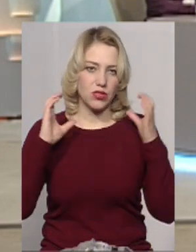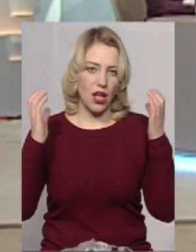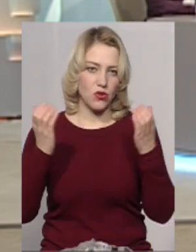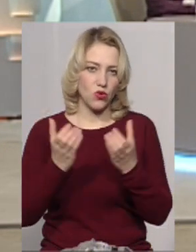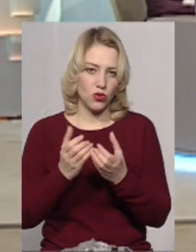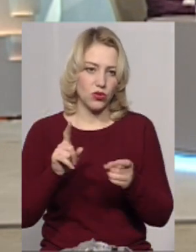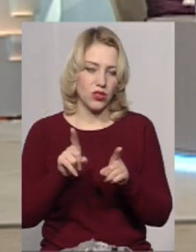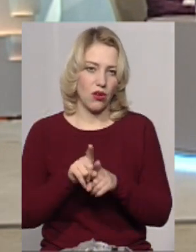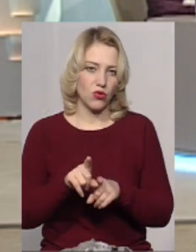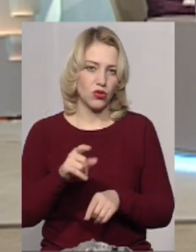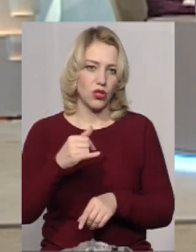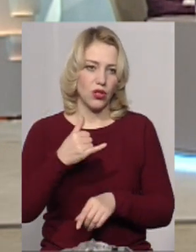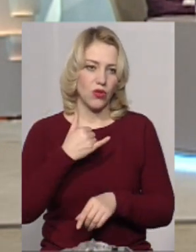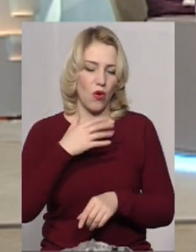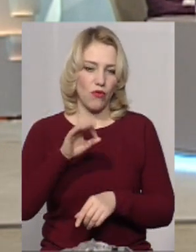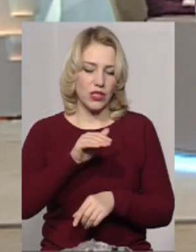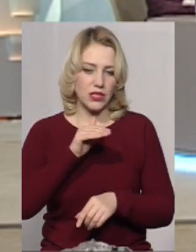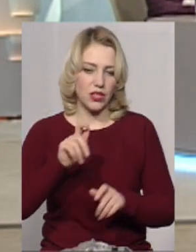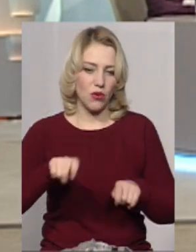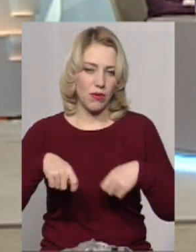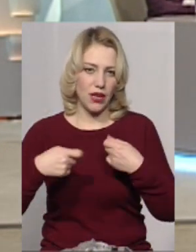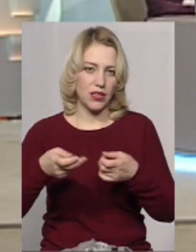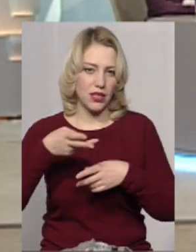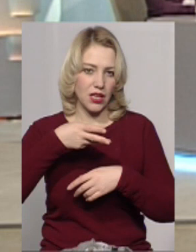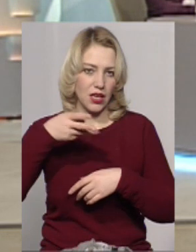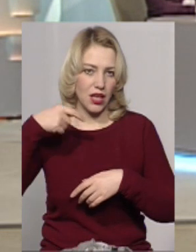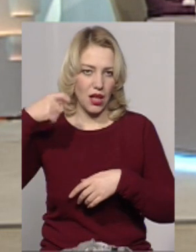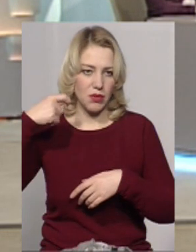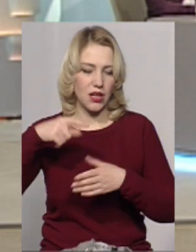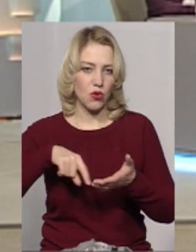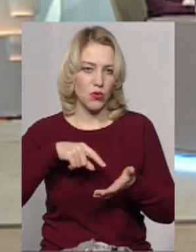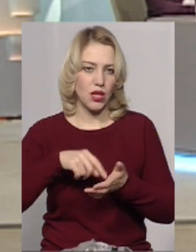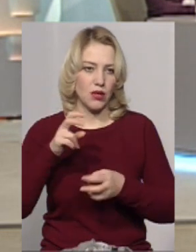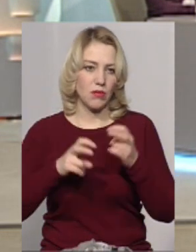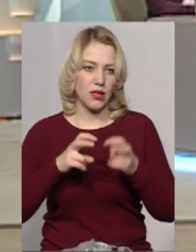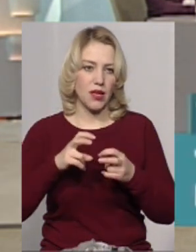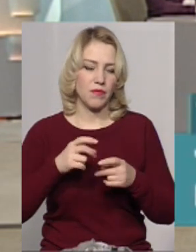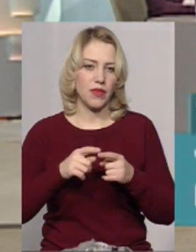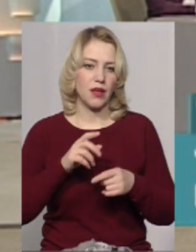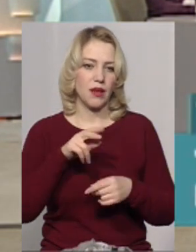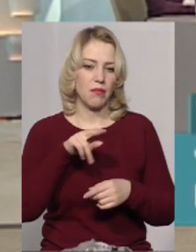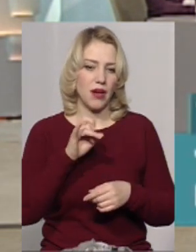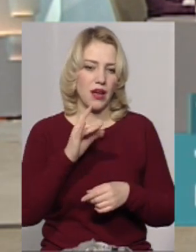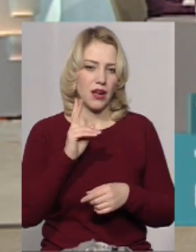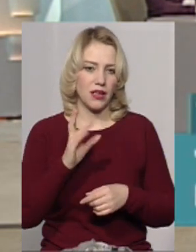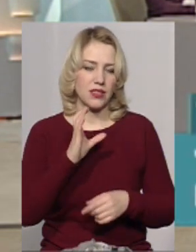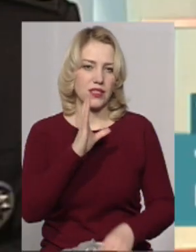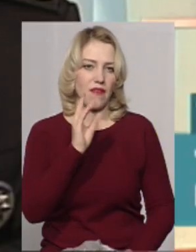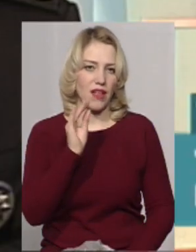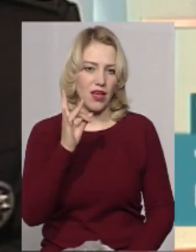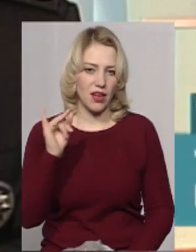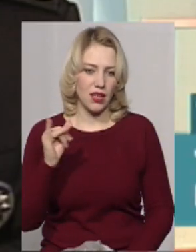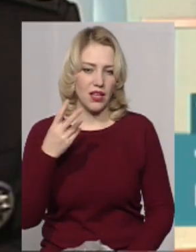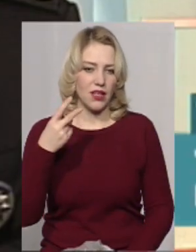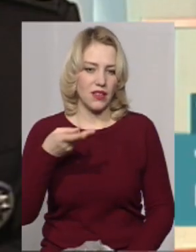зараз офіційно передані вже камери комунального підприємства «Парки і сквери» – 25 камер. І